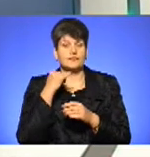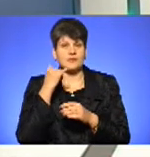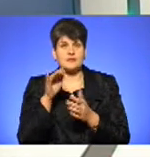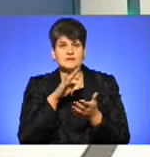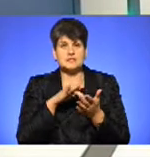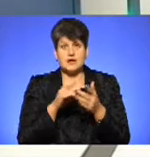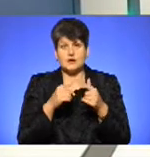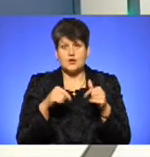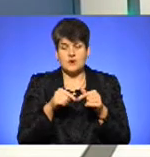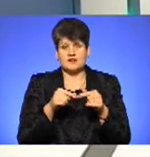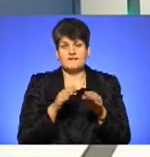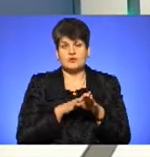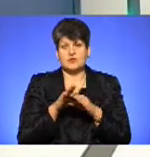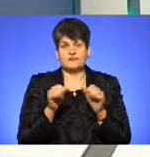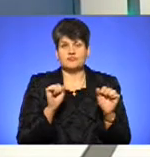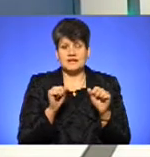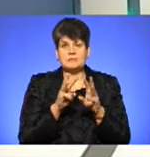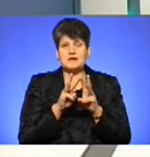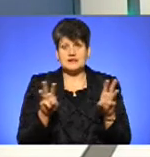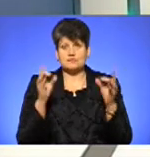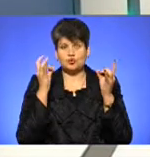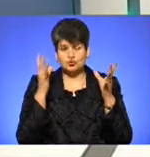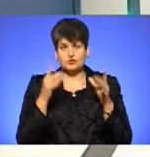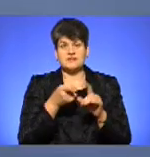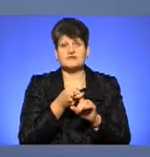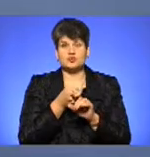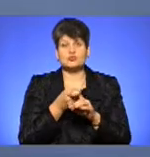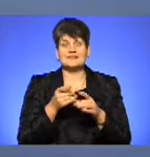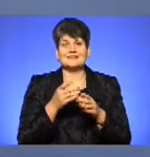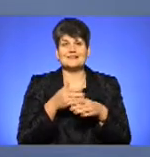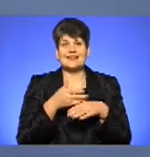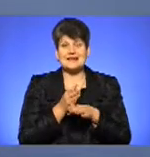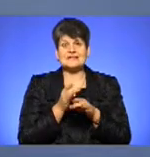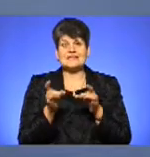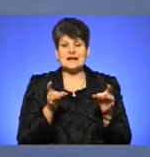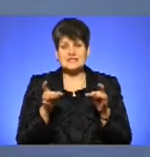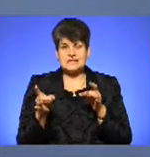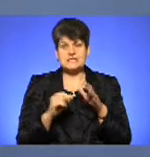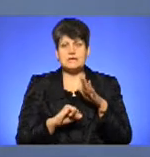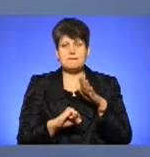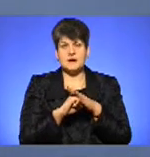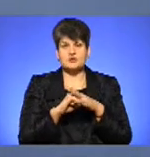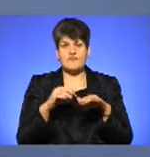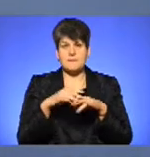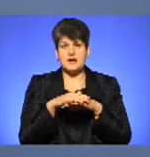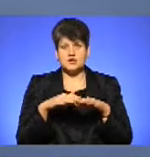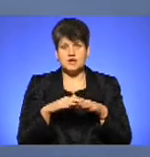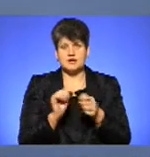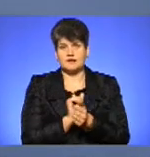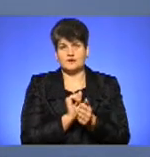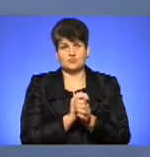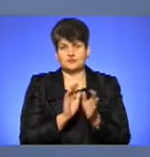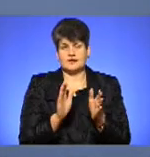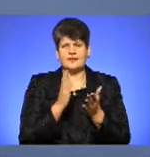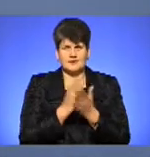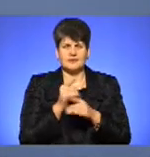числі на Міністерство культури. З тим, аби у нас в зв'язку з децентралізацією базова мережа закладів культури не усушувалася. Тому